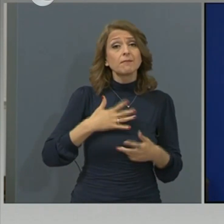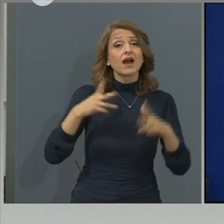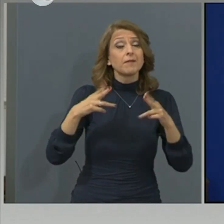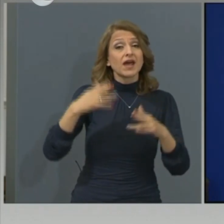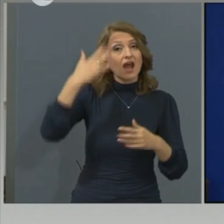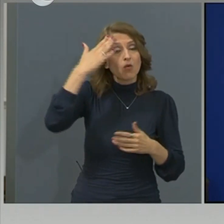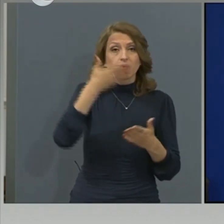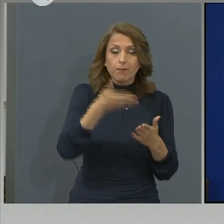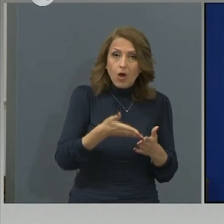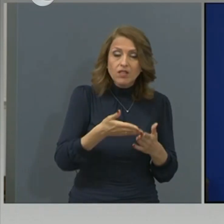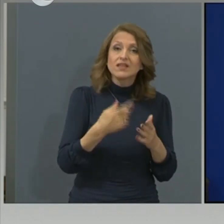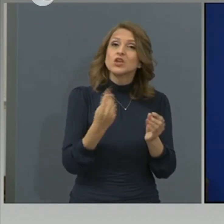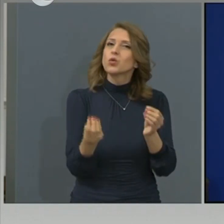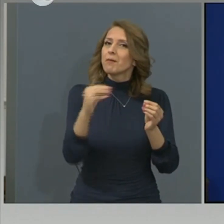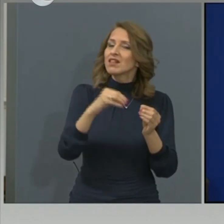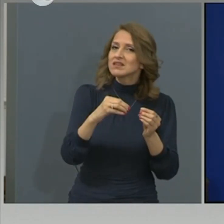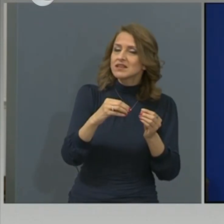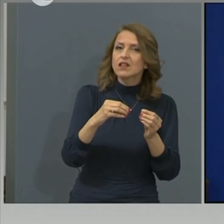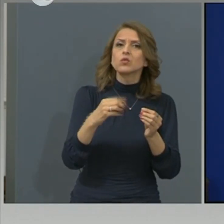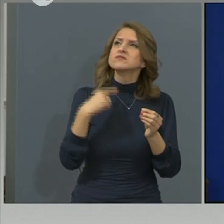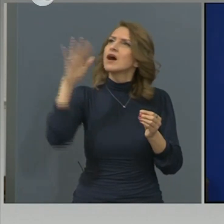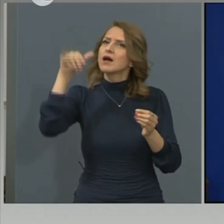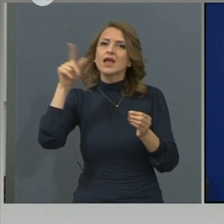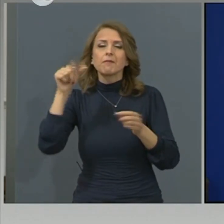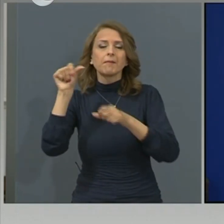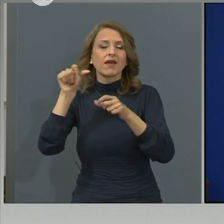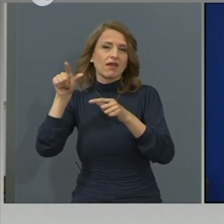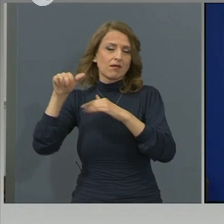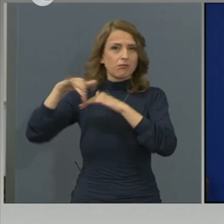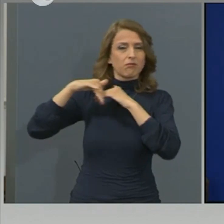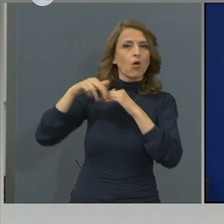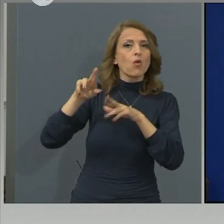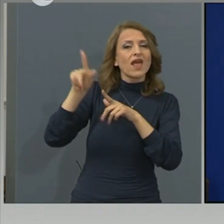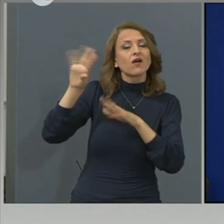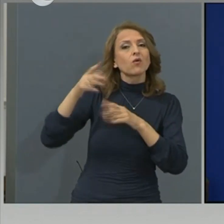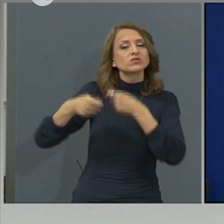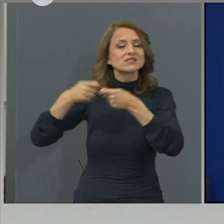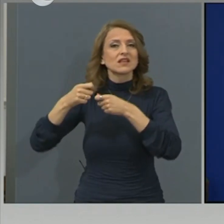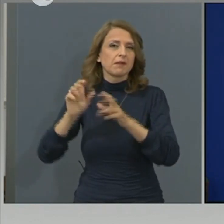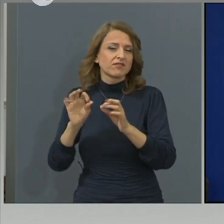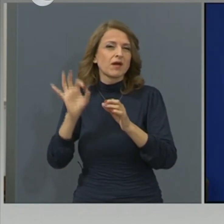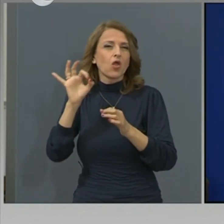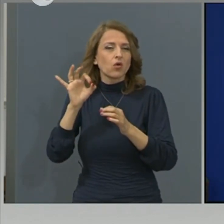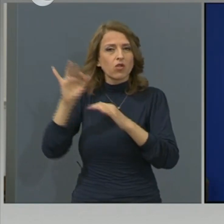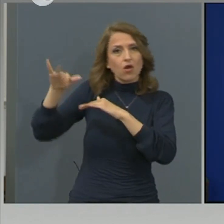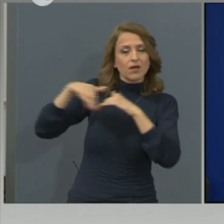имаме и разполагаме с всички възможни лаборатории. Тоест, възможност за широки,